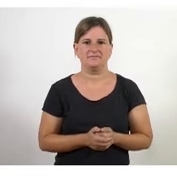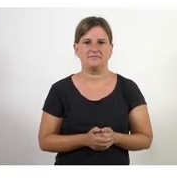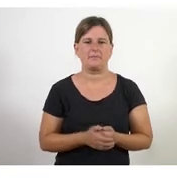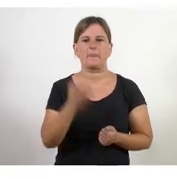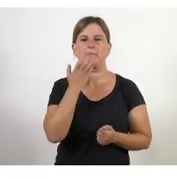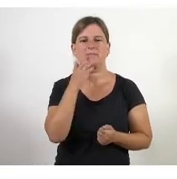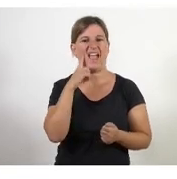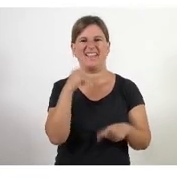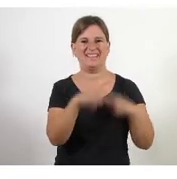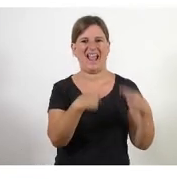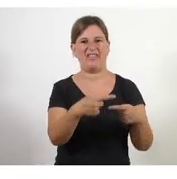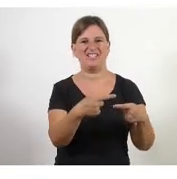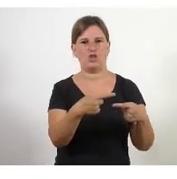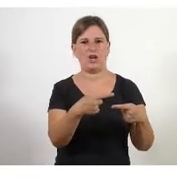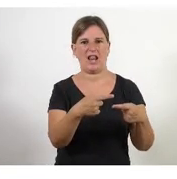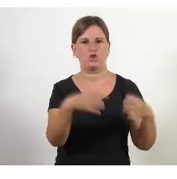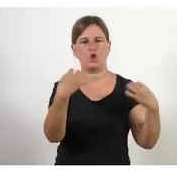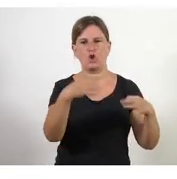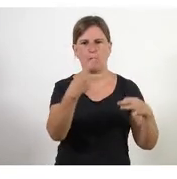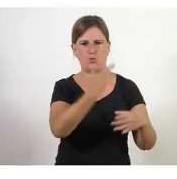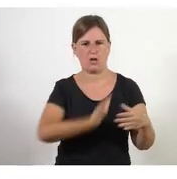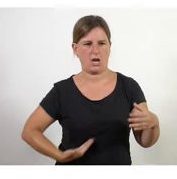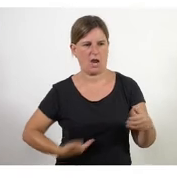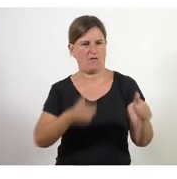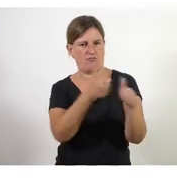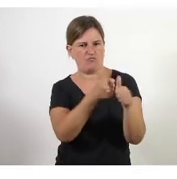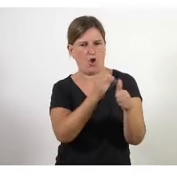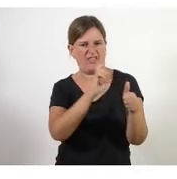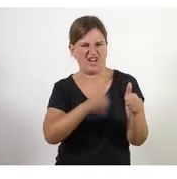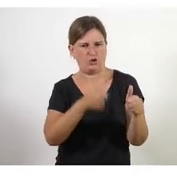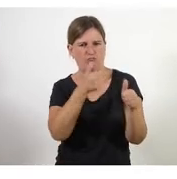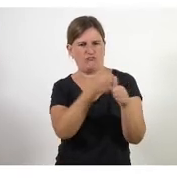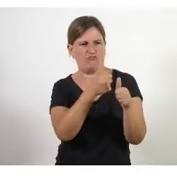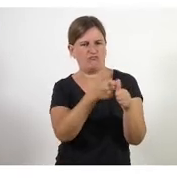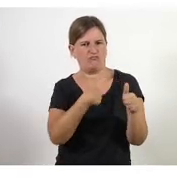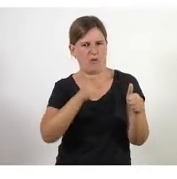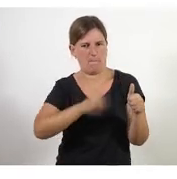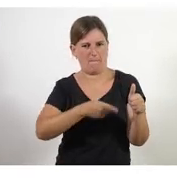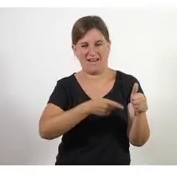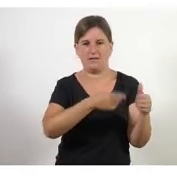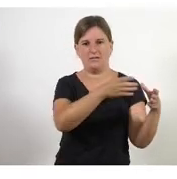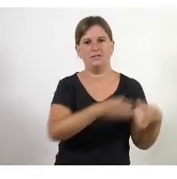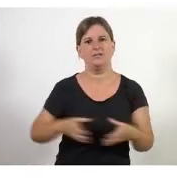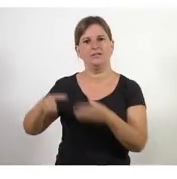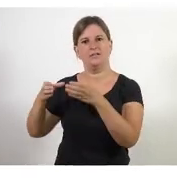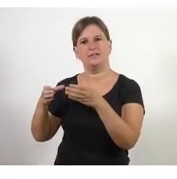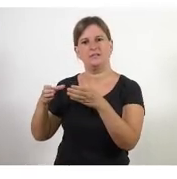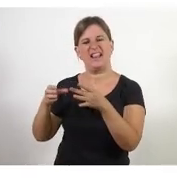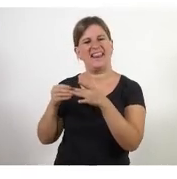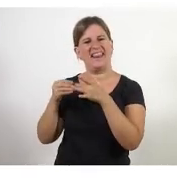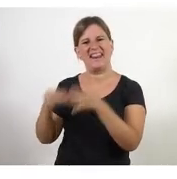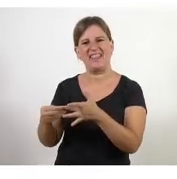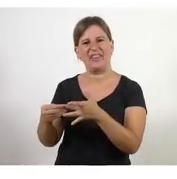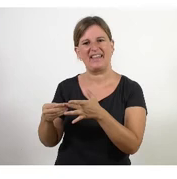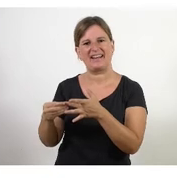tradicionals on hi ha un project manager un directiu una directora passa amb un concepte on el líder